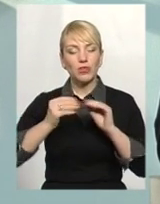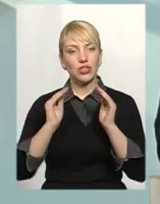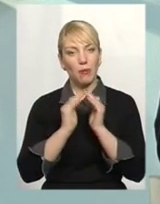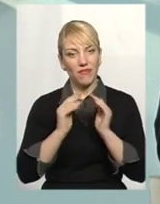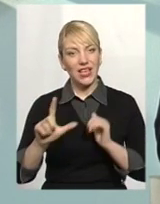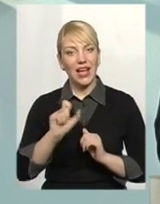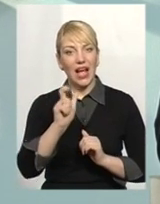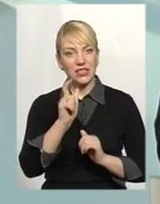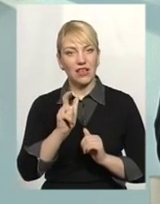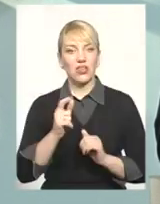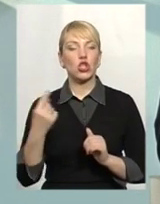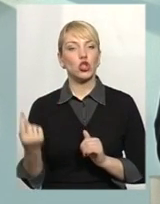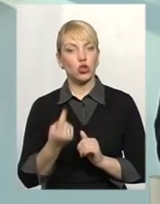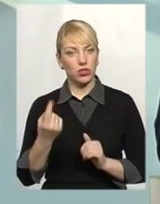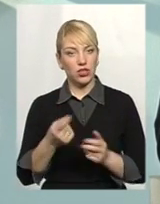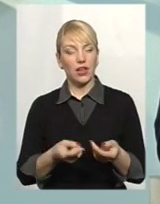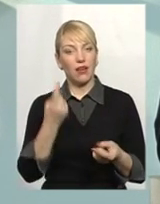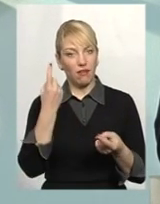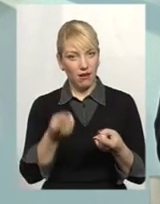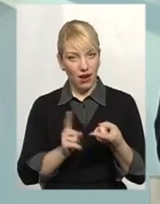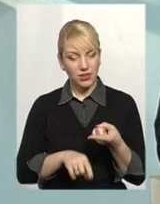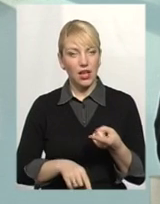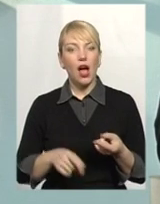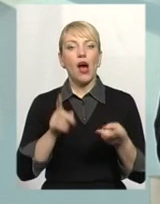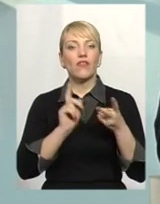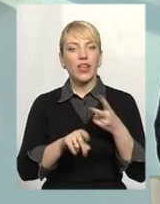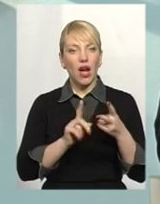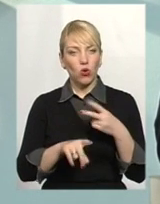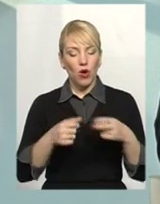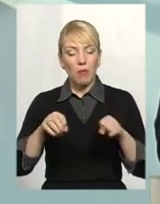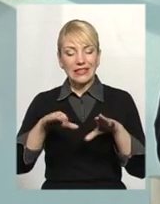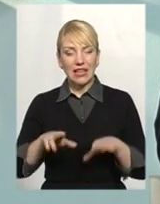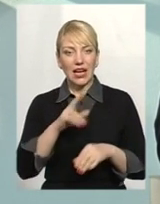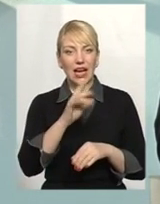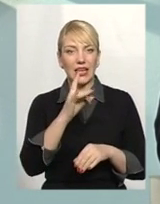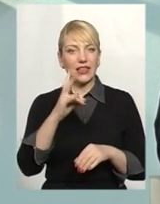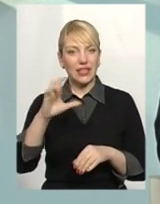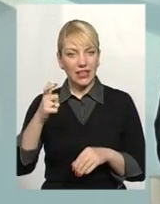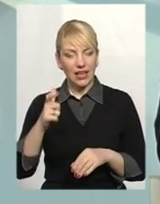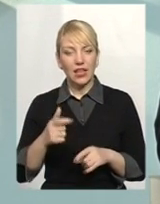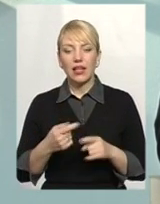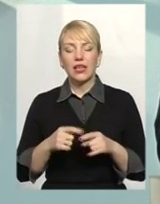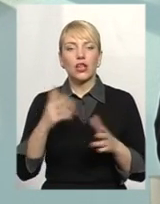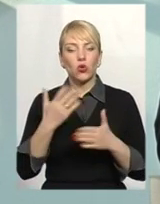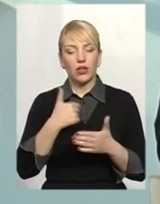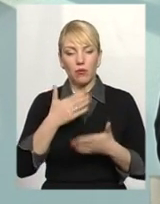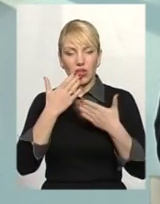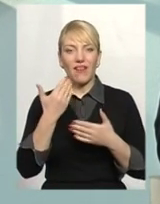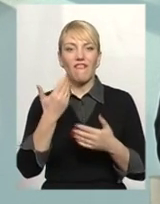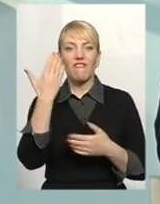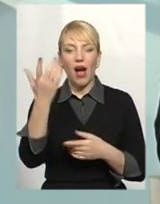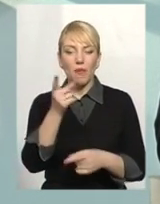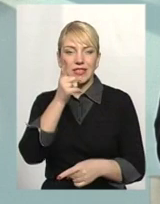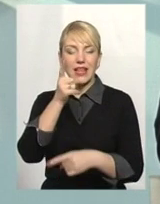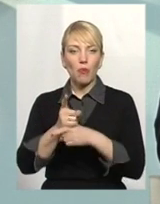раз. Друге. В постановлении МКРІ, яке прочитав, там конкретно вам запрещено не